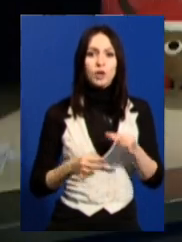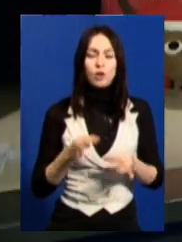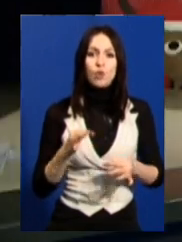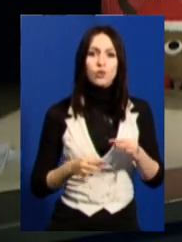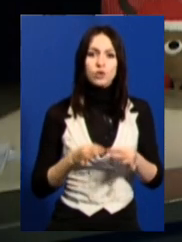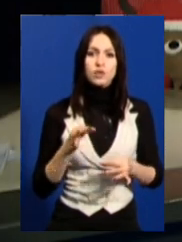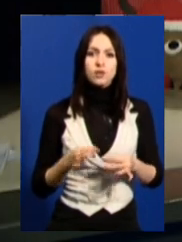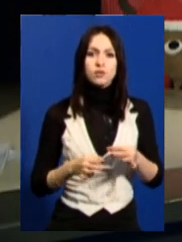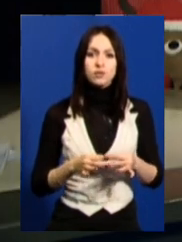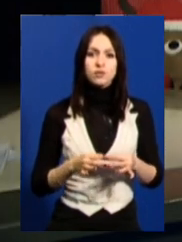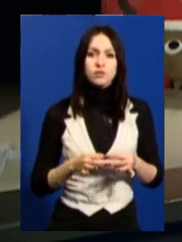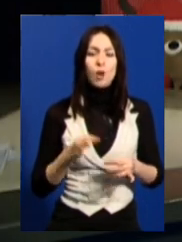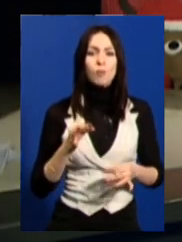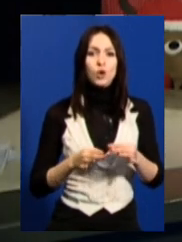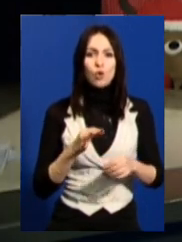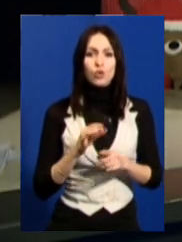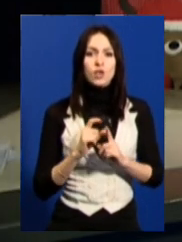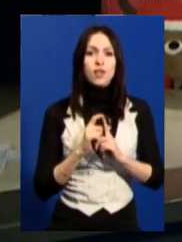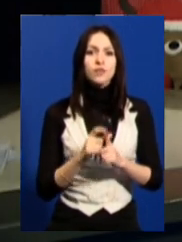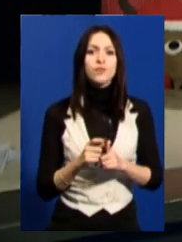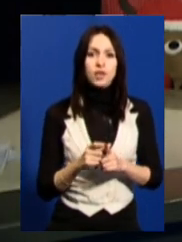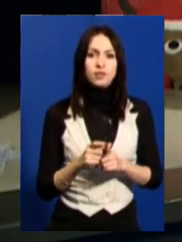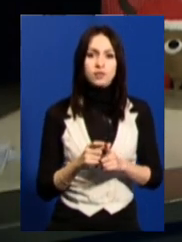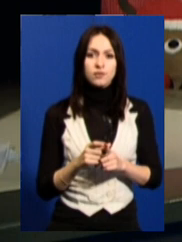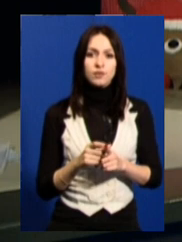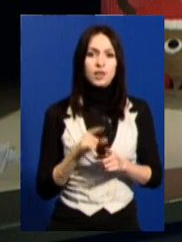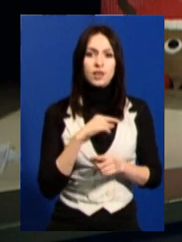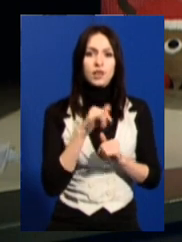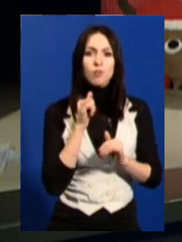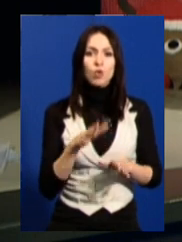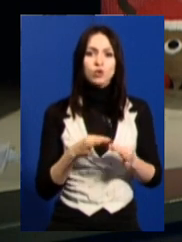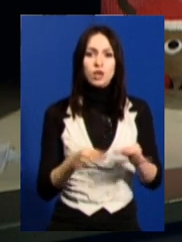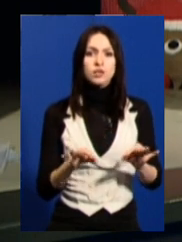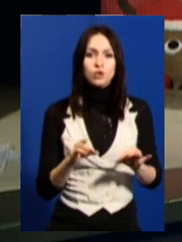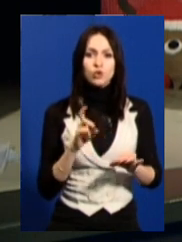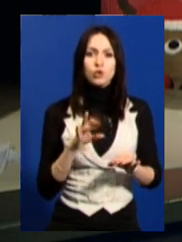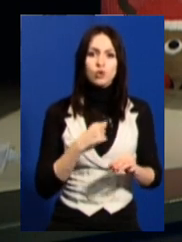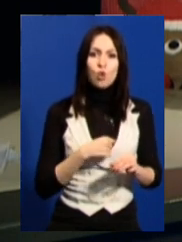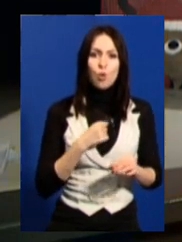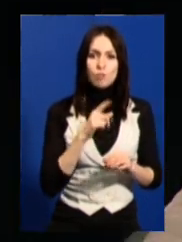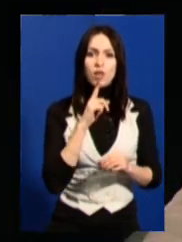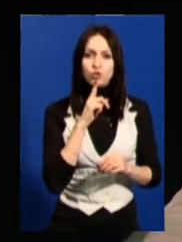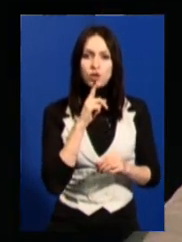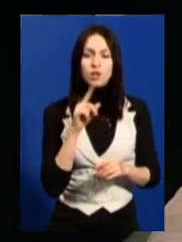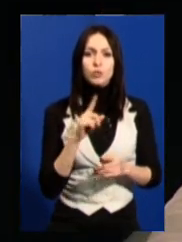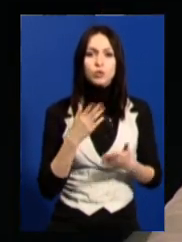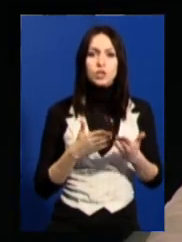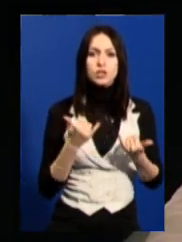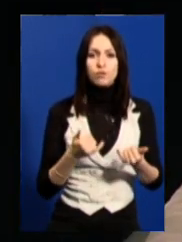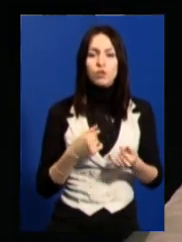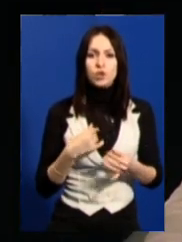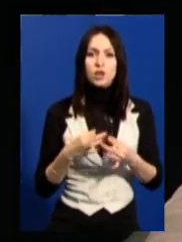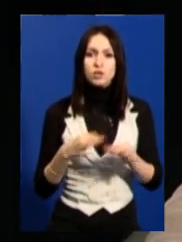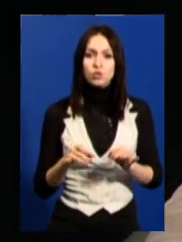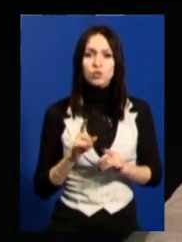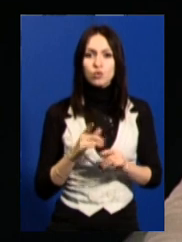відповідь. І ти не можеш легалізувати зло мовчанням. Тому що, якщо сьогодні я дозволю,